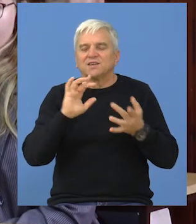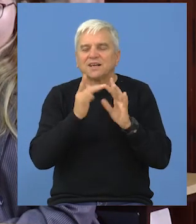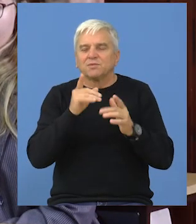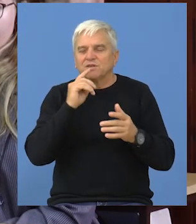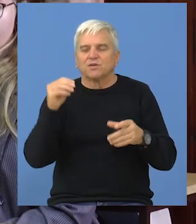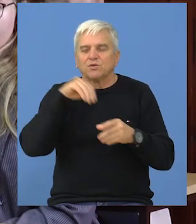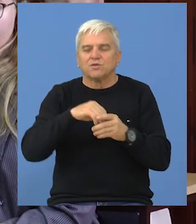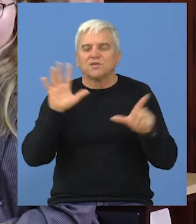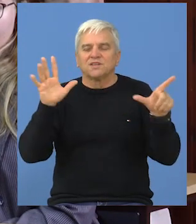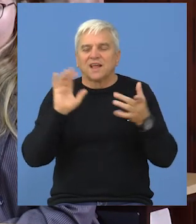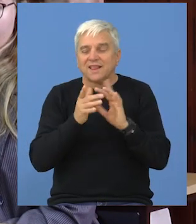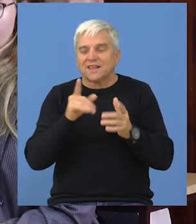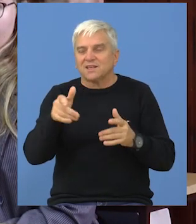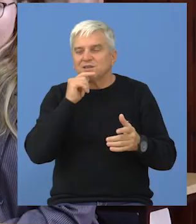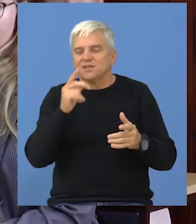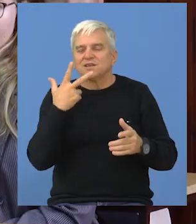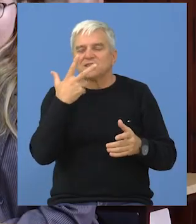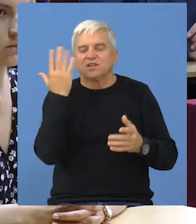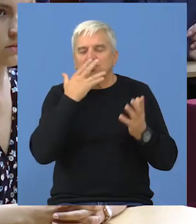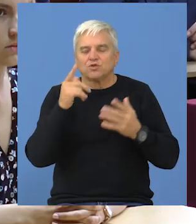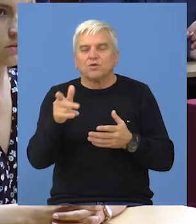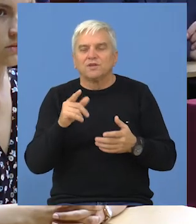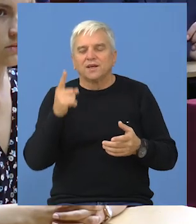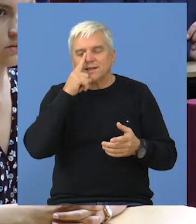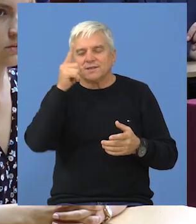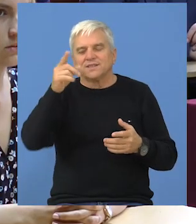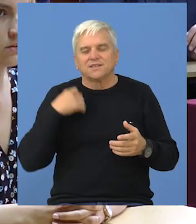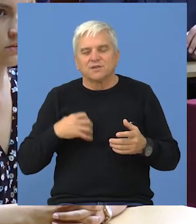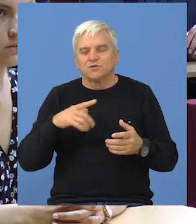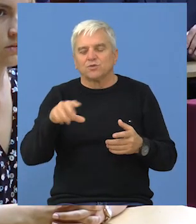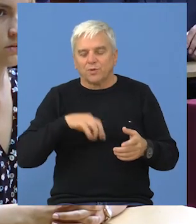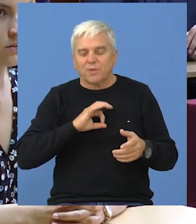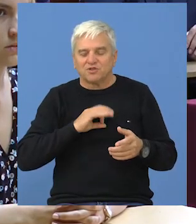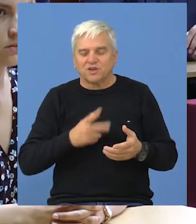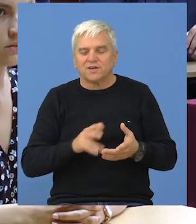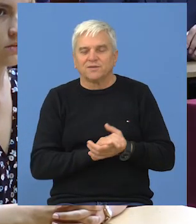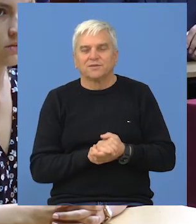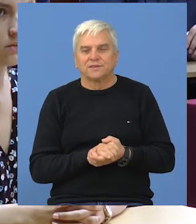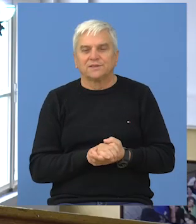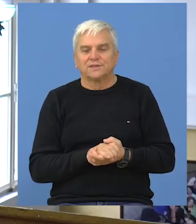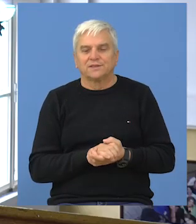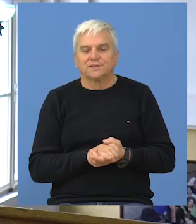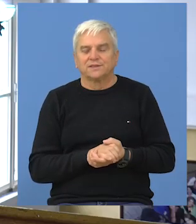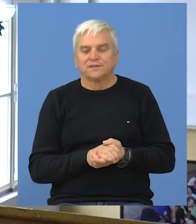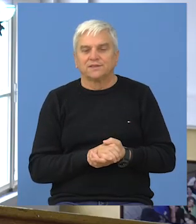jezičkog takmičenja učestvovalo je sedam takmičara iz tri škole iz Sente, Subotice i Bečeja.